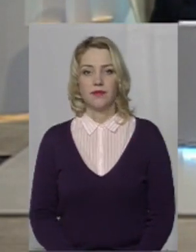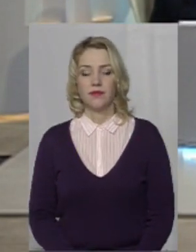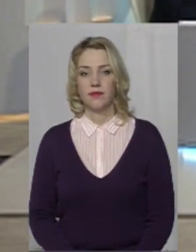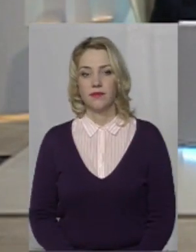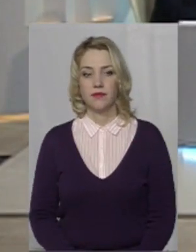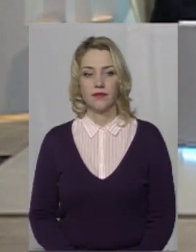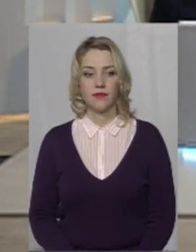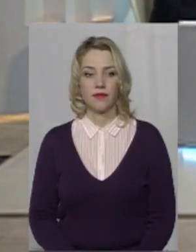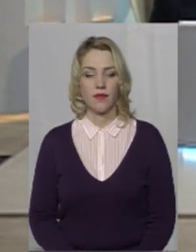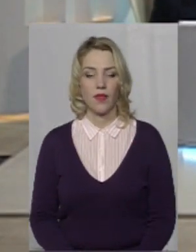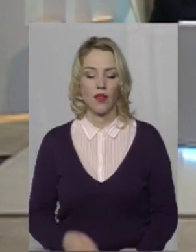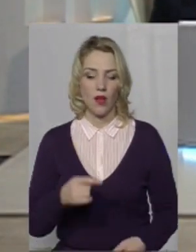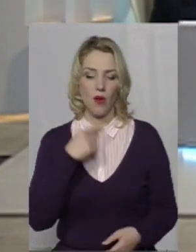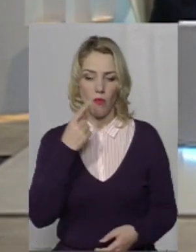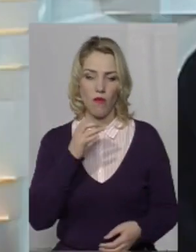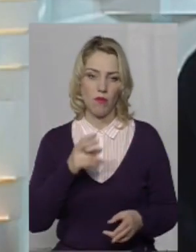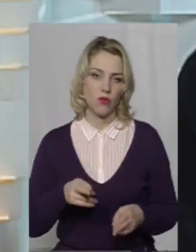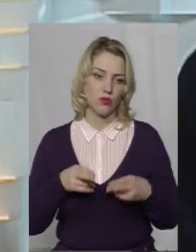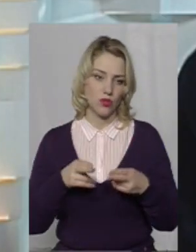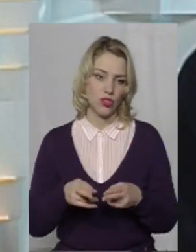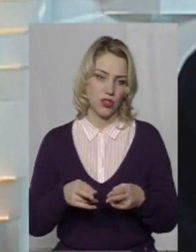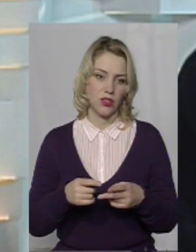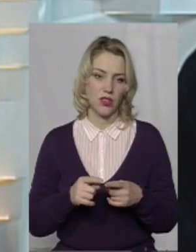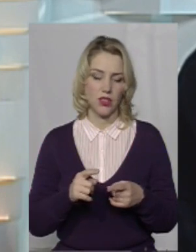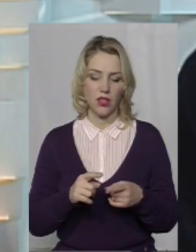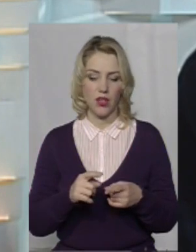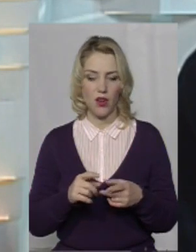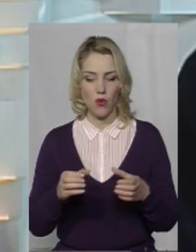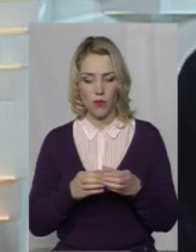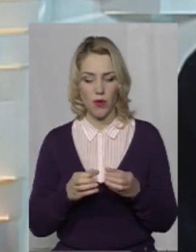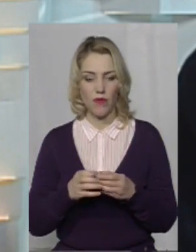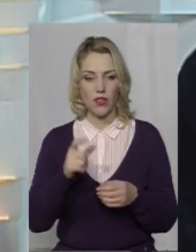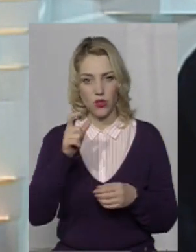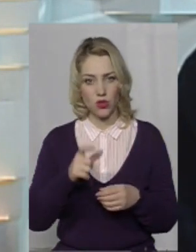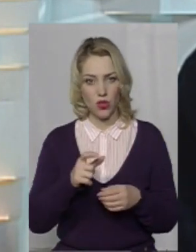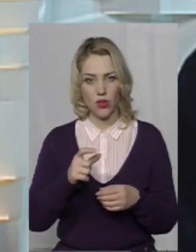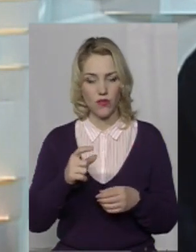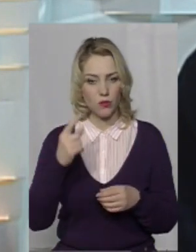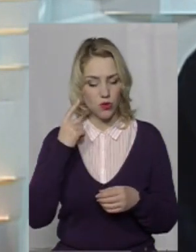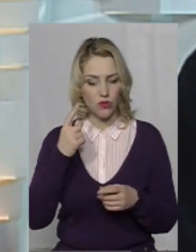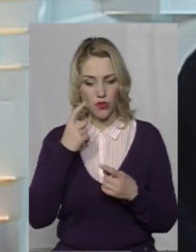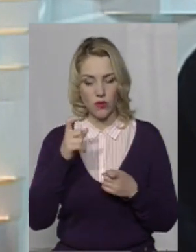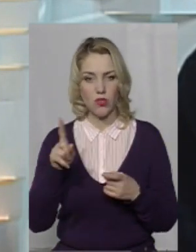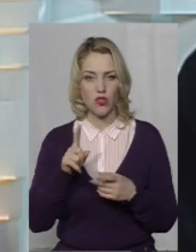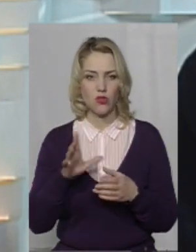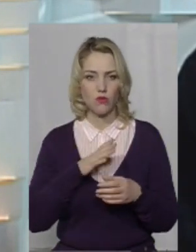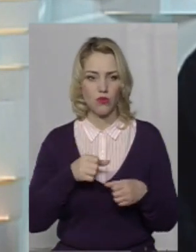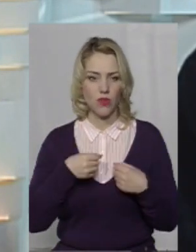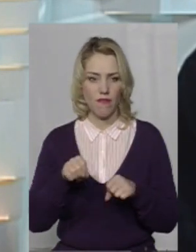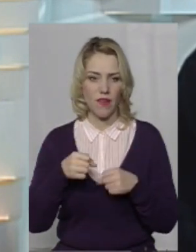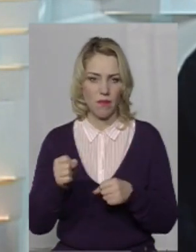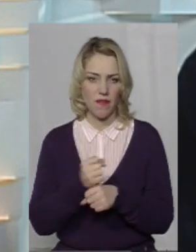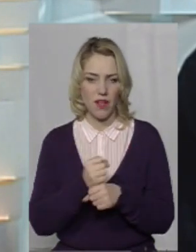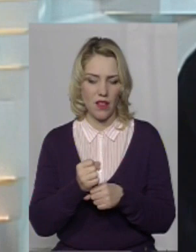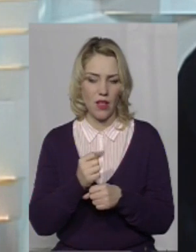Про злочинне угрупування йдеться, що чоловік прочитав інформацію, що там вибивали борги. Я так розумію, що та інформація у вас сьогодні на сайті